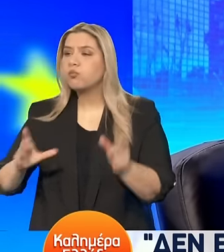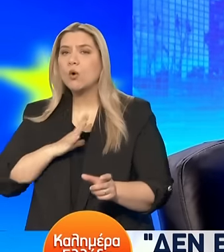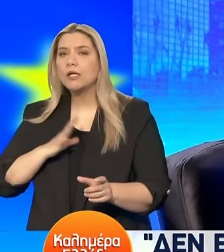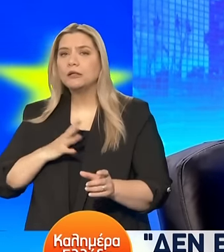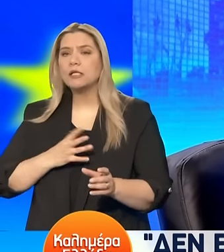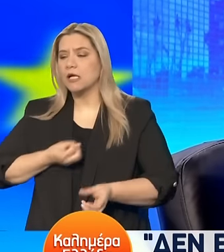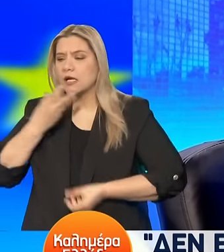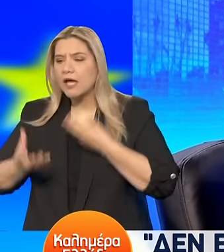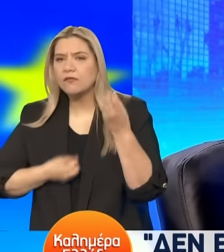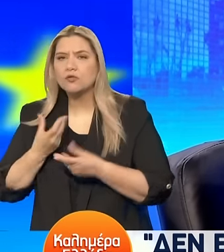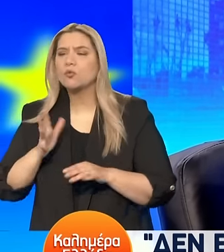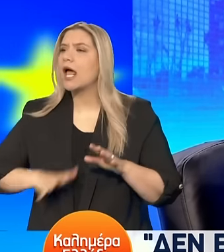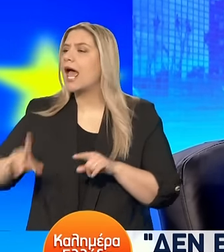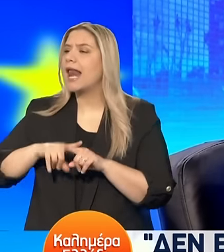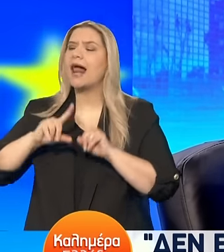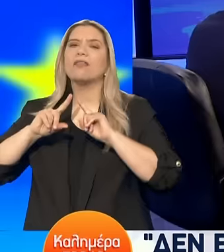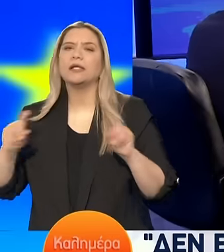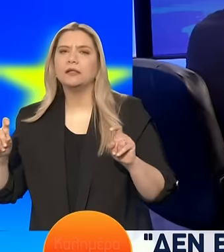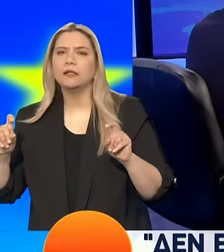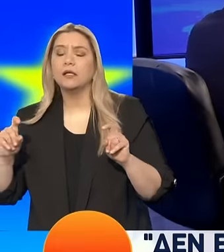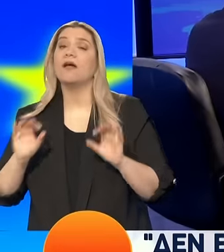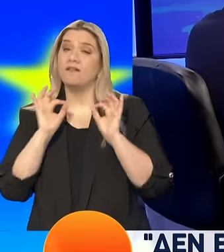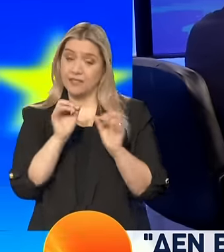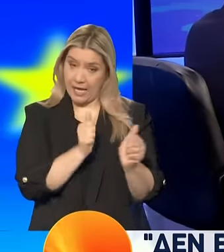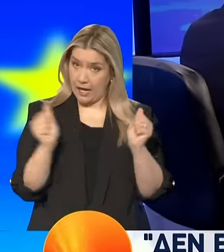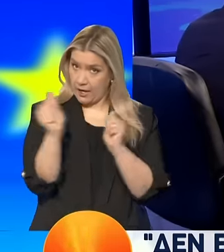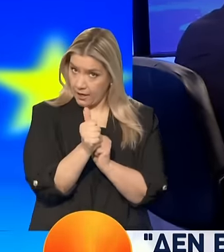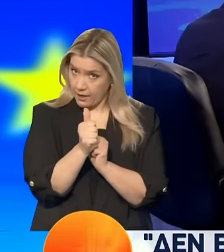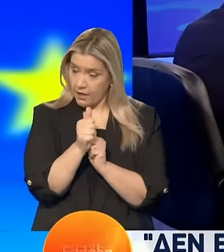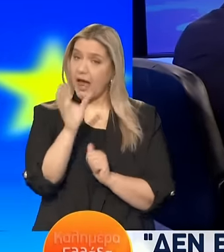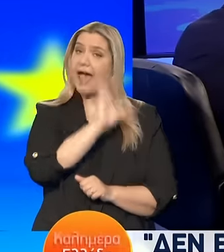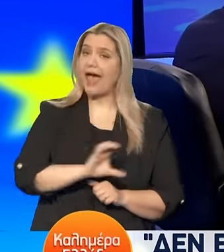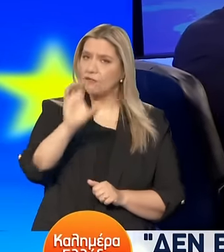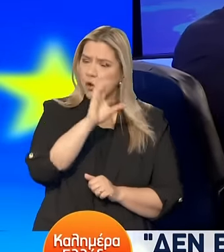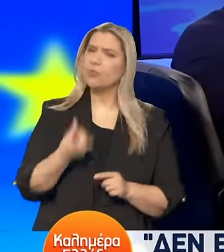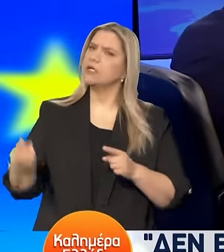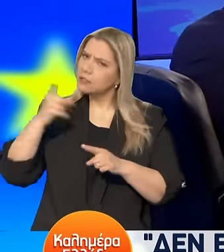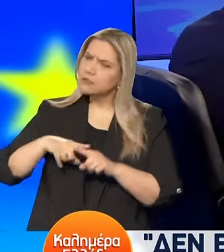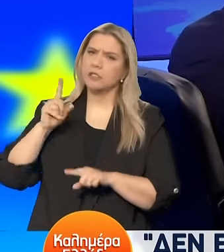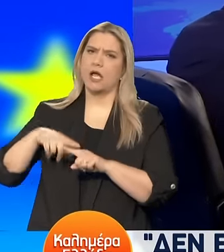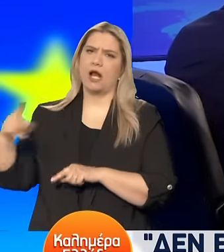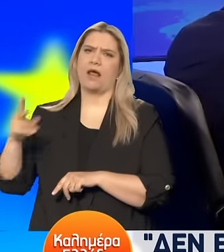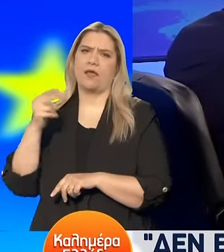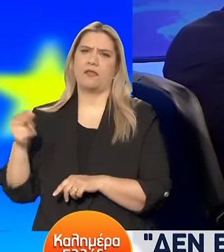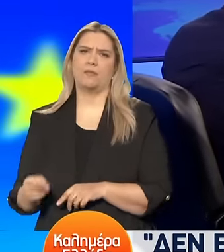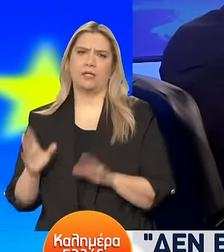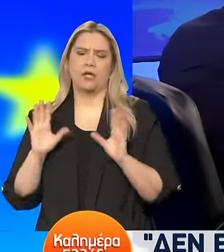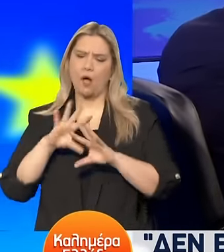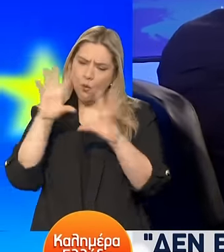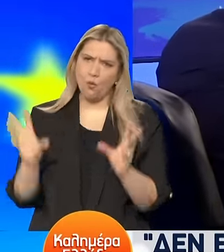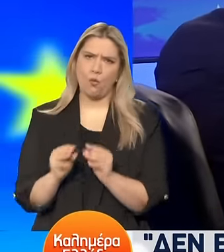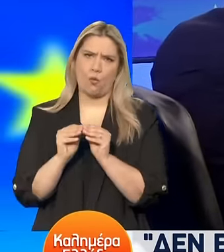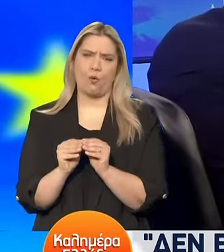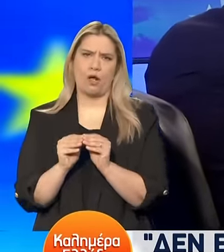πρωτίστως για τα ευρωπαϊκά, αλλά θα απαντούμε και σε ερωτήσεις σχετικά με την εθνική διάσταση των πολιτικών μας και σίγουρα ούτε